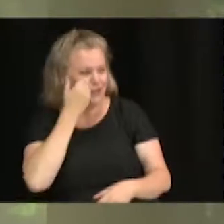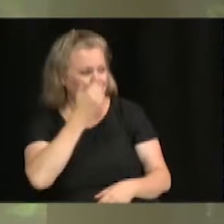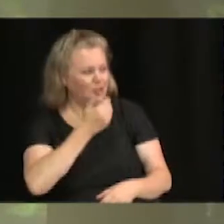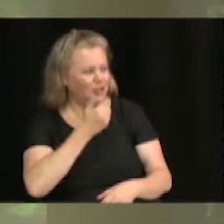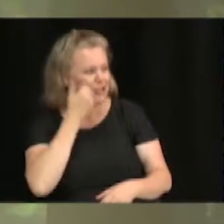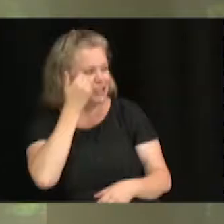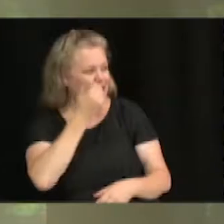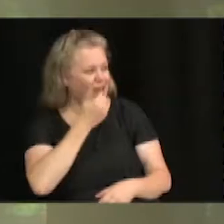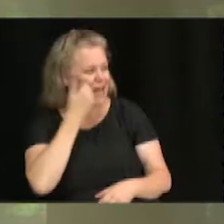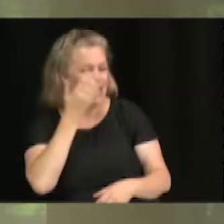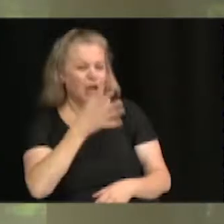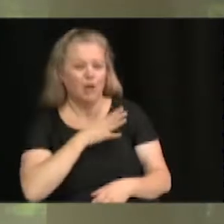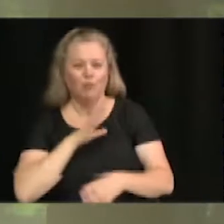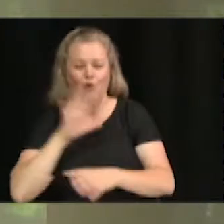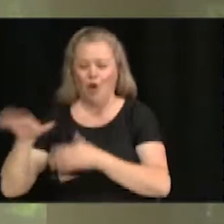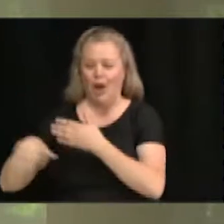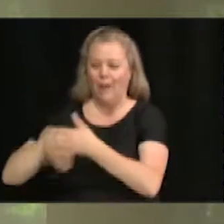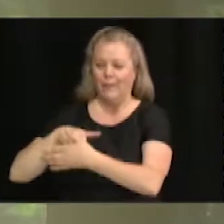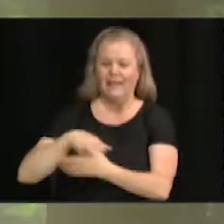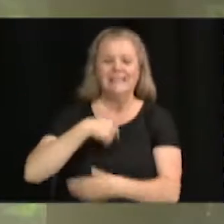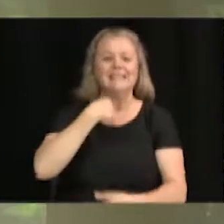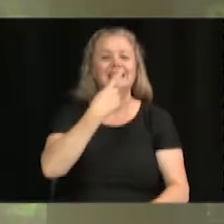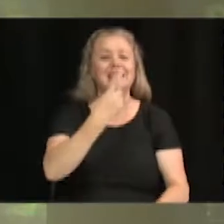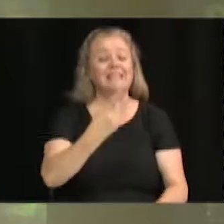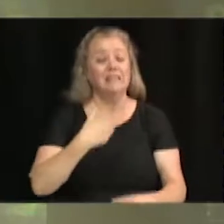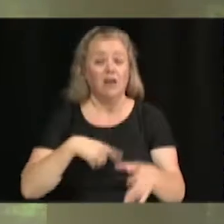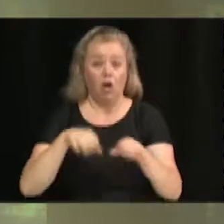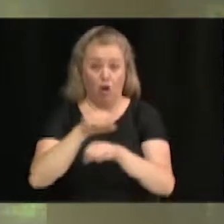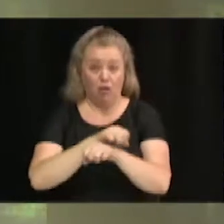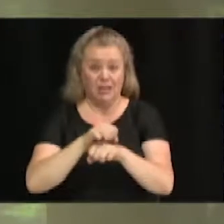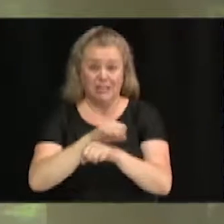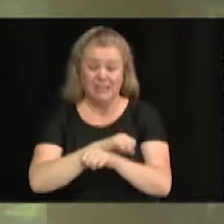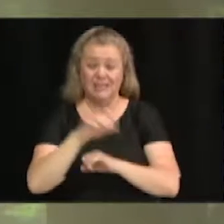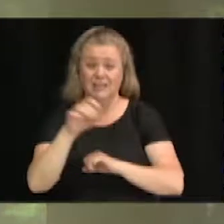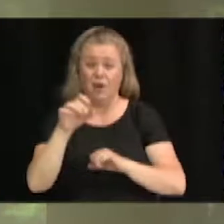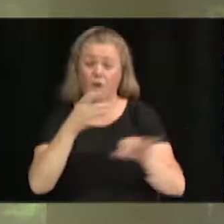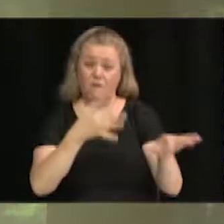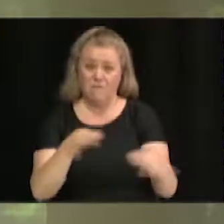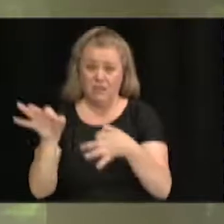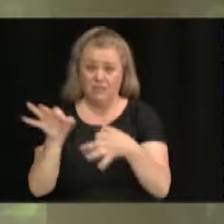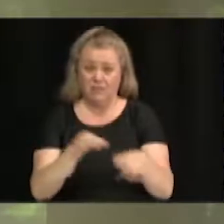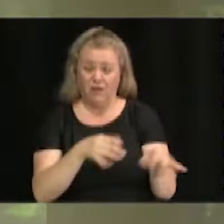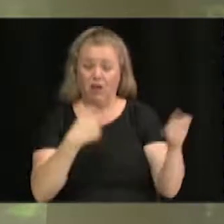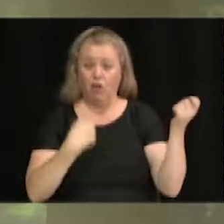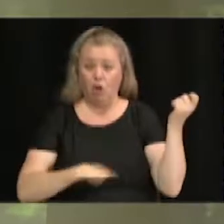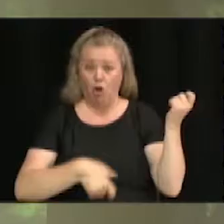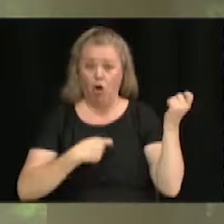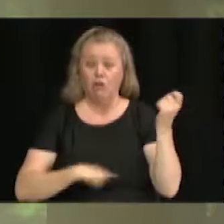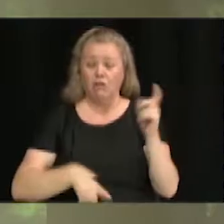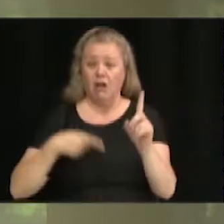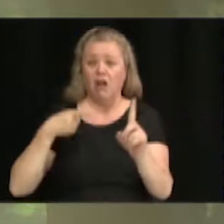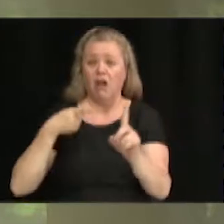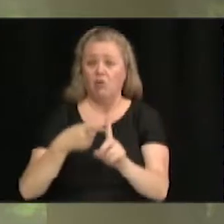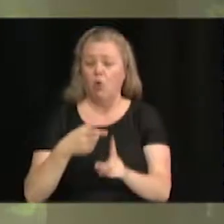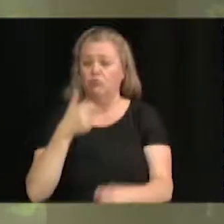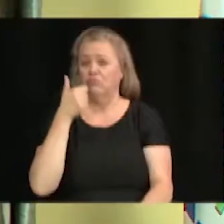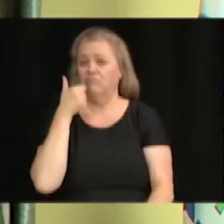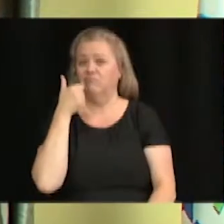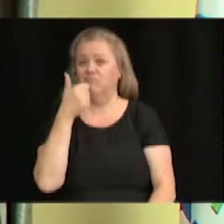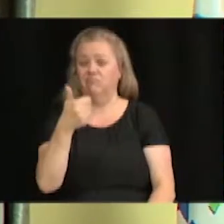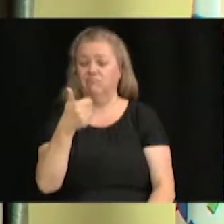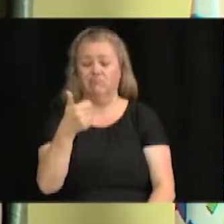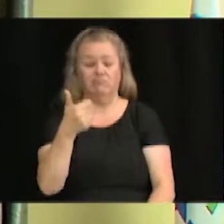année, l'organisation du festival Rock la Cause a été un grand succès. J'ai eu la chance de m'y présenter vendredi.